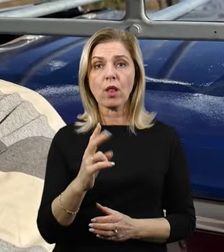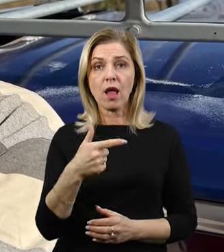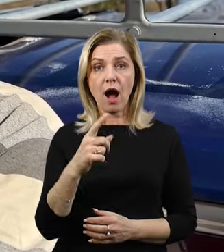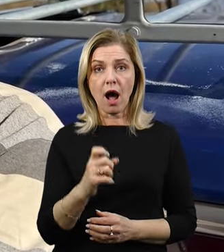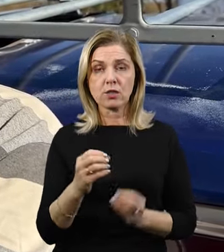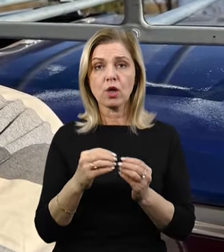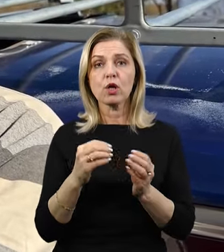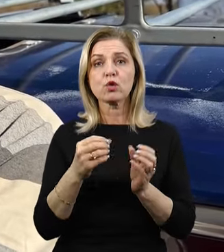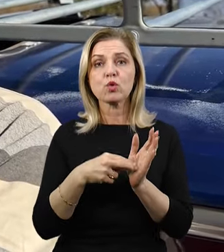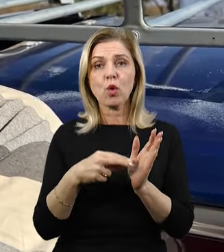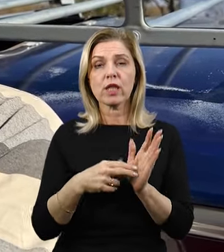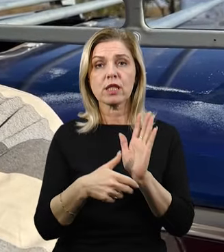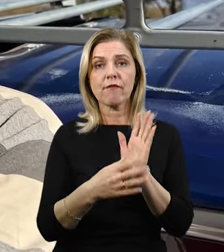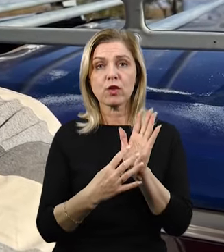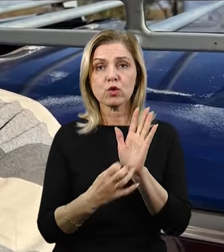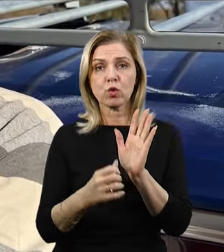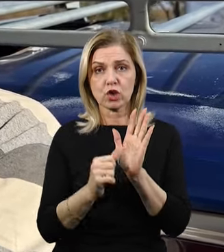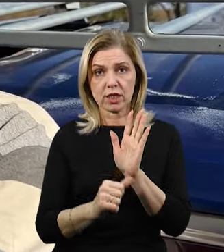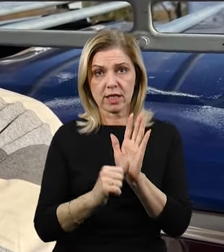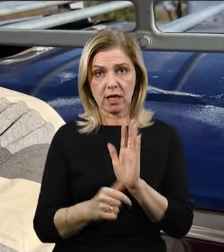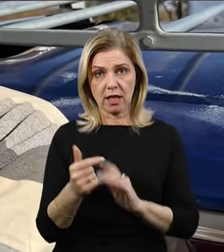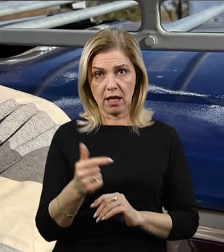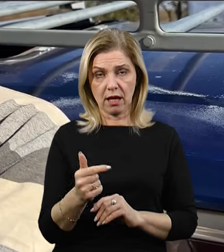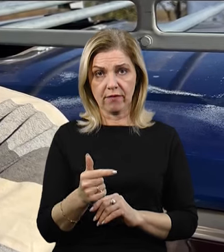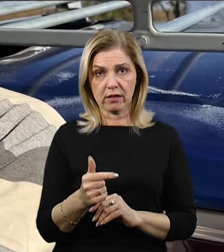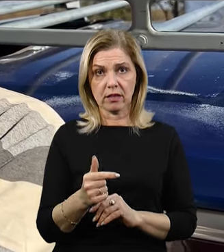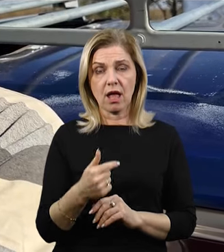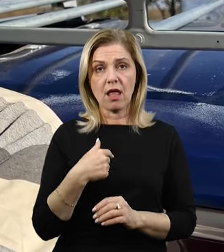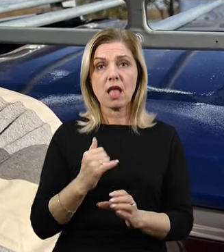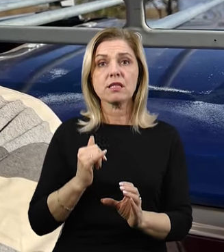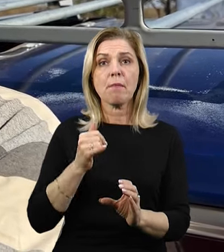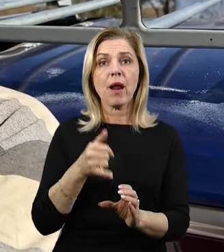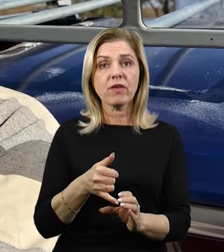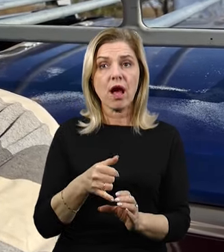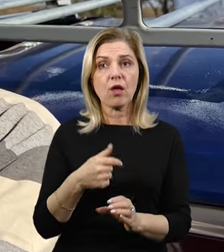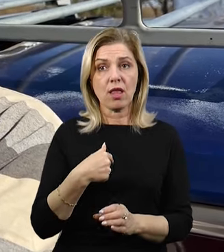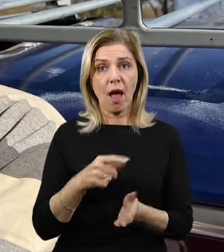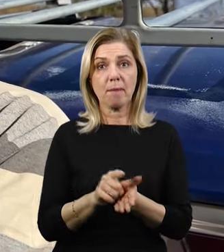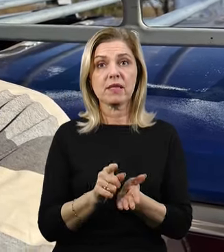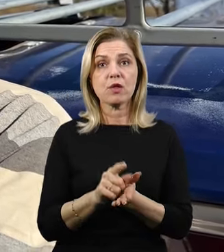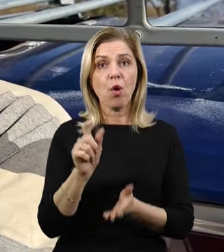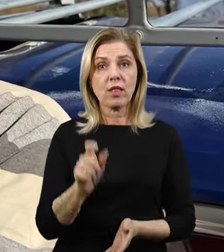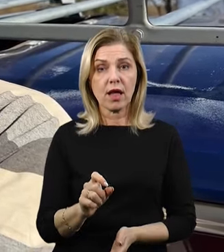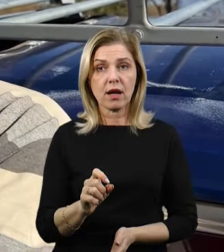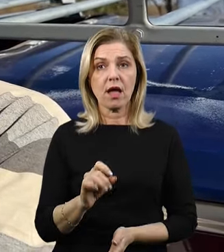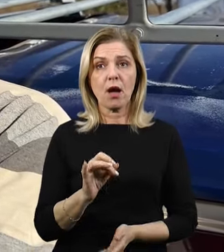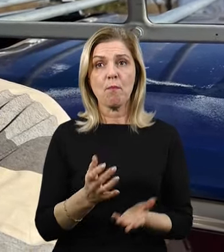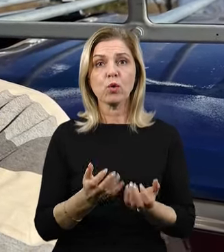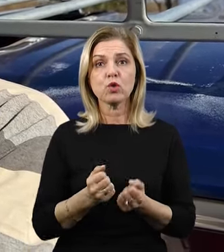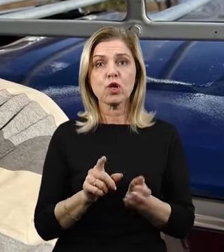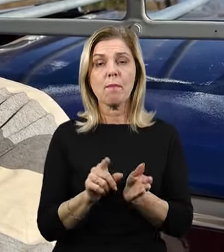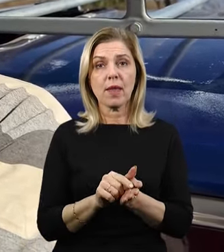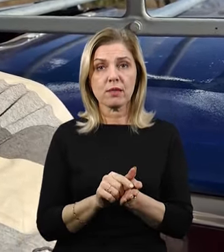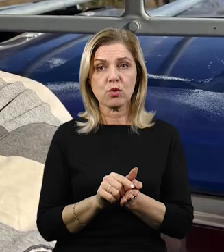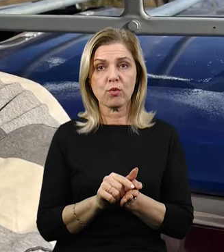969 гривень. Заправляю, я пенсіонер, отримую